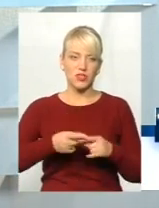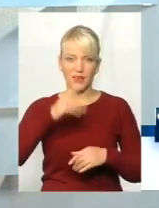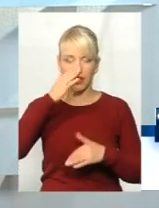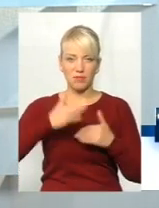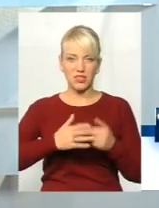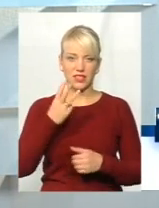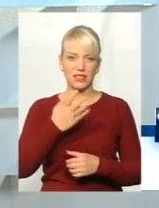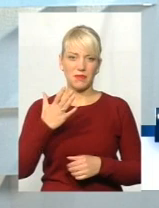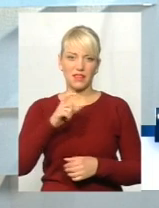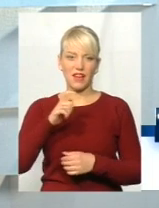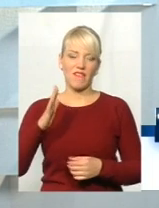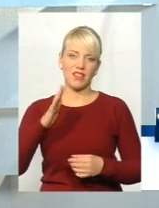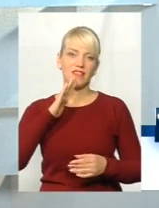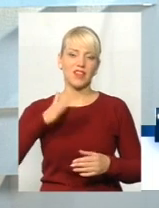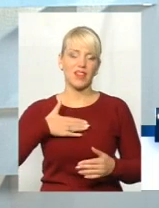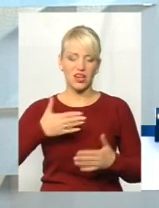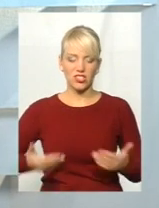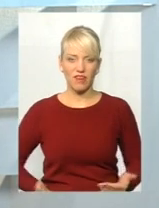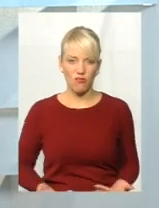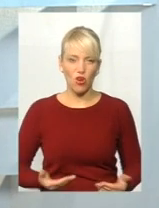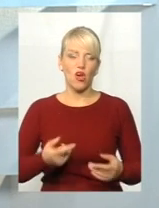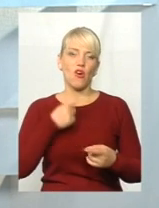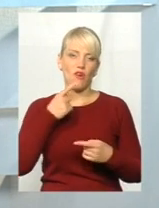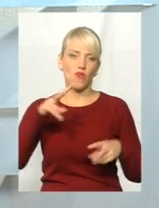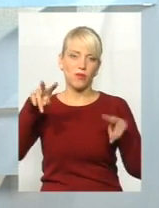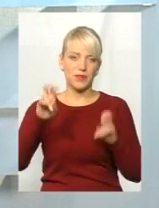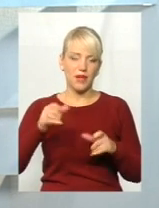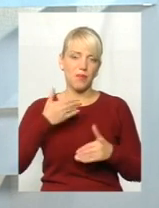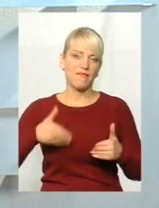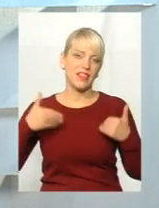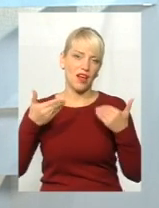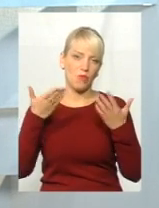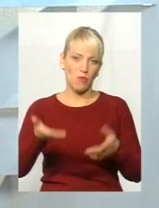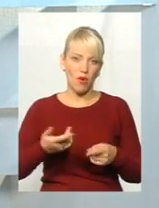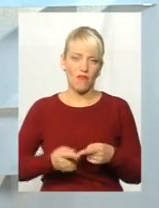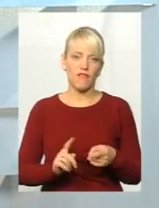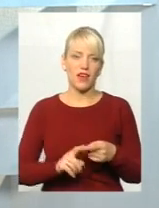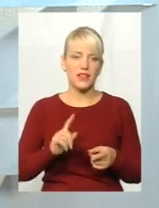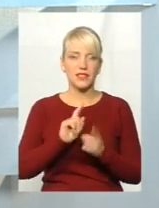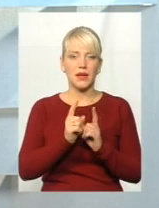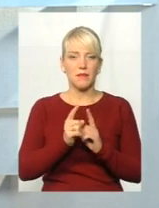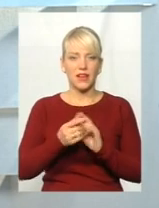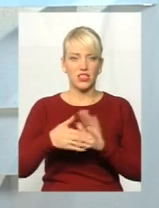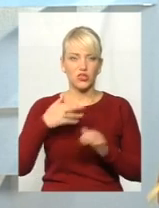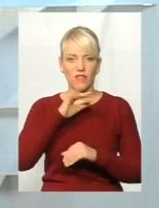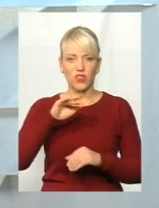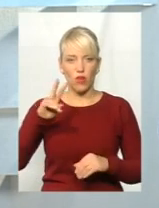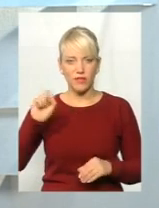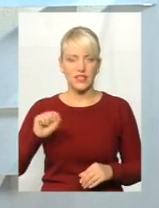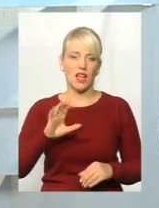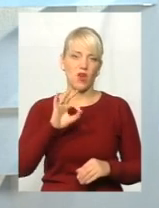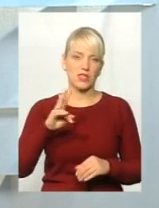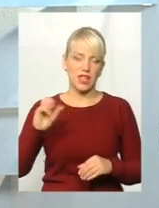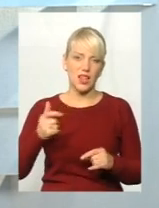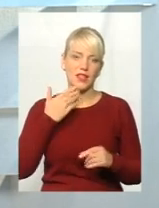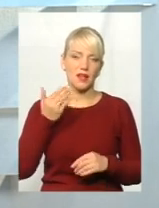35 хвилин сьогодні наживо говоримо у темі. Вітаю вас, я Анна Бендюк, перекладна жестового мову Оксани Фіновської. І